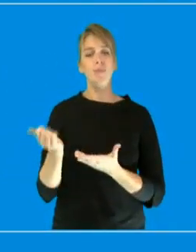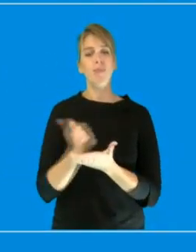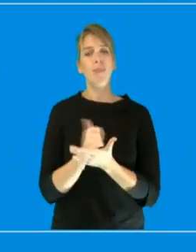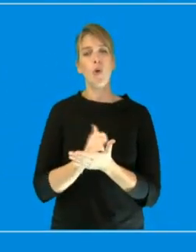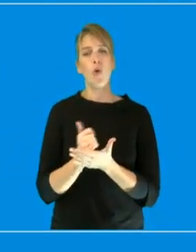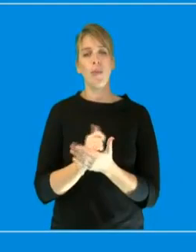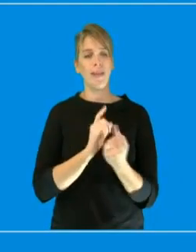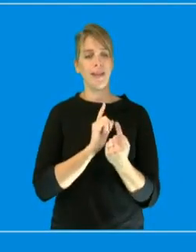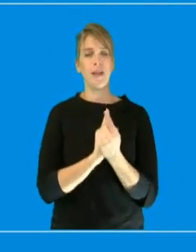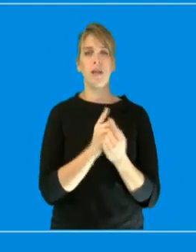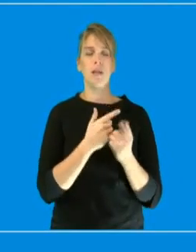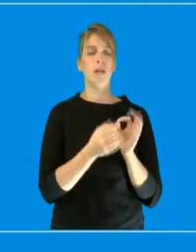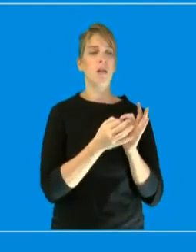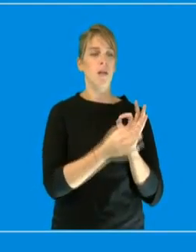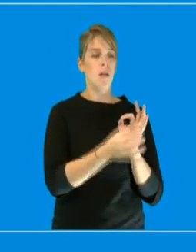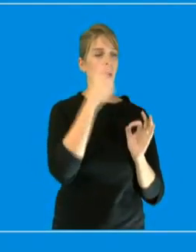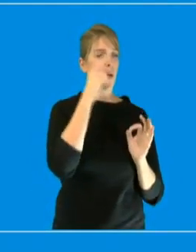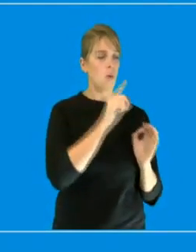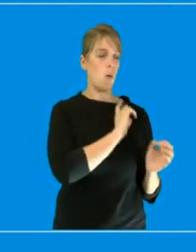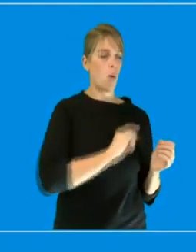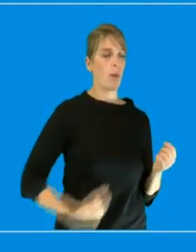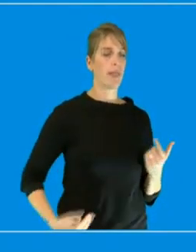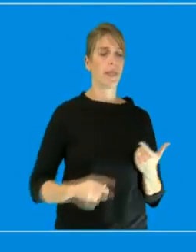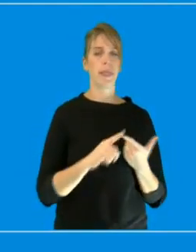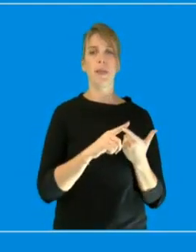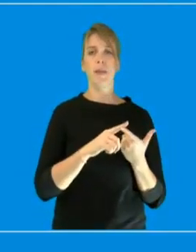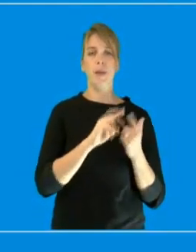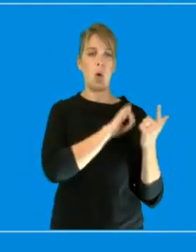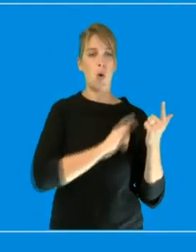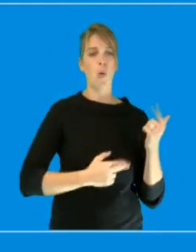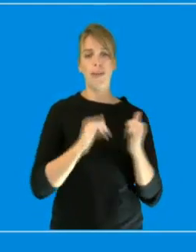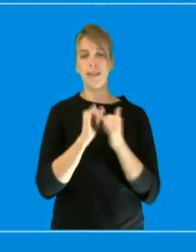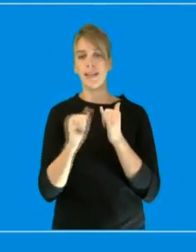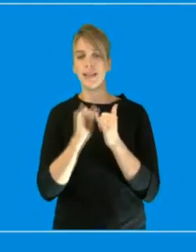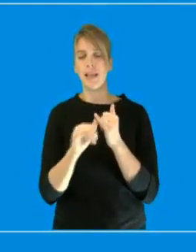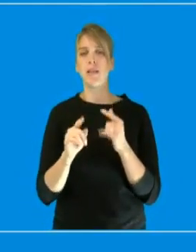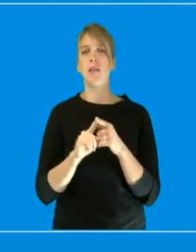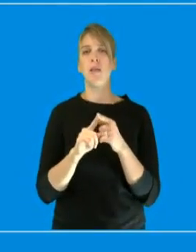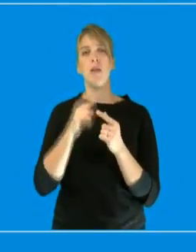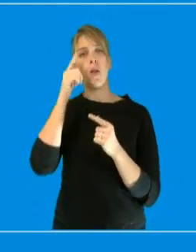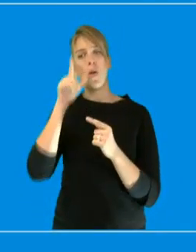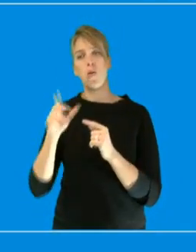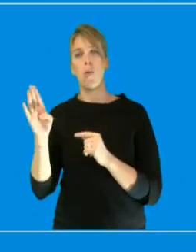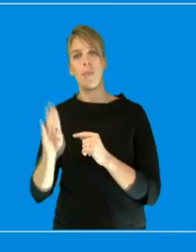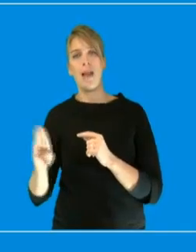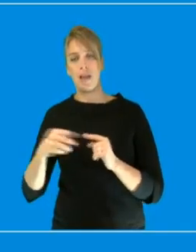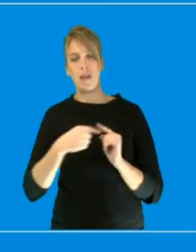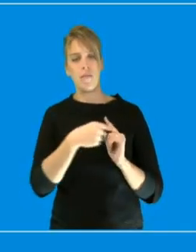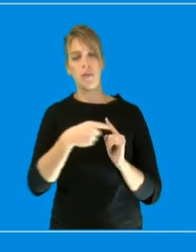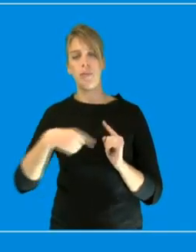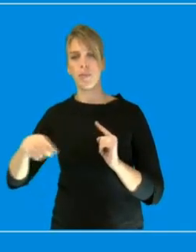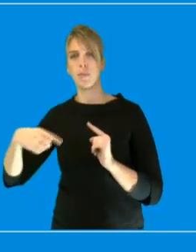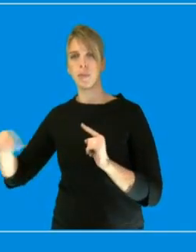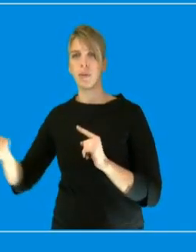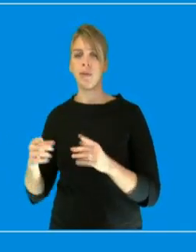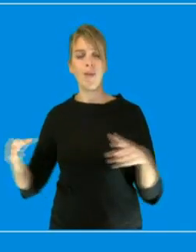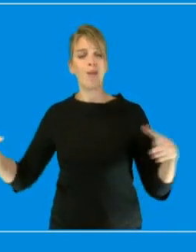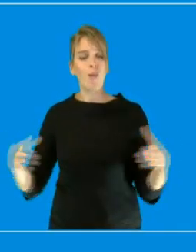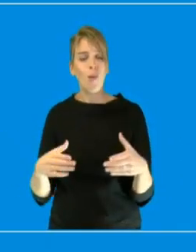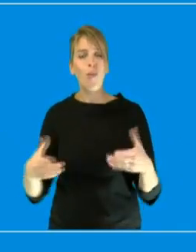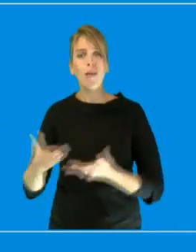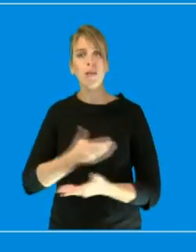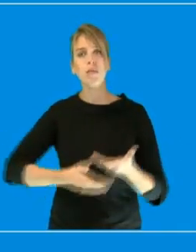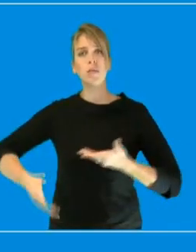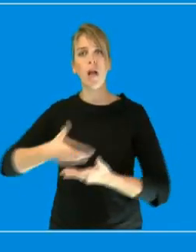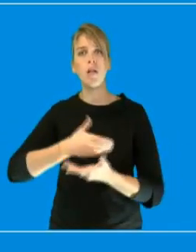ligne, Lyon-Rouane, Rouane-Saint-Etienne et Lyon-Paret. Et j'ai pu mesurer à quel point il était important que ce dialogue existe directement